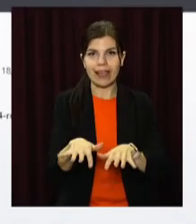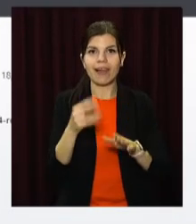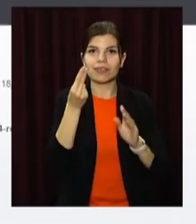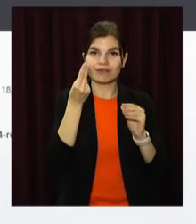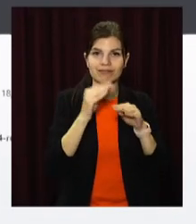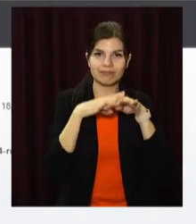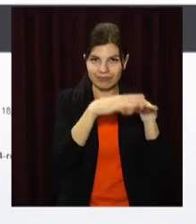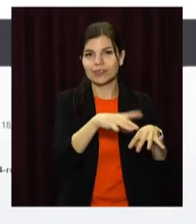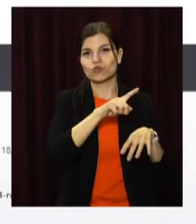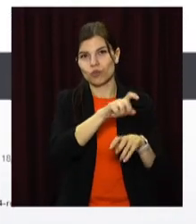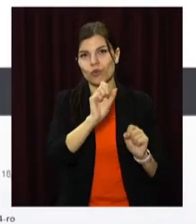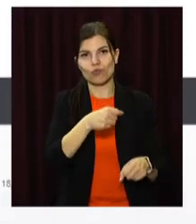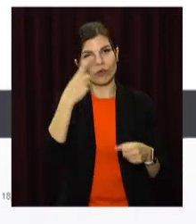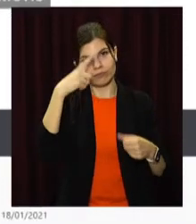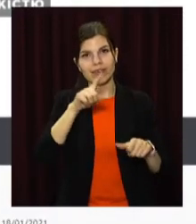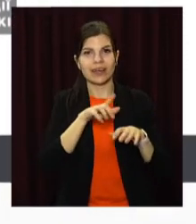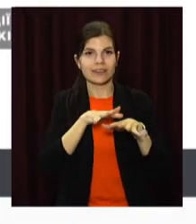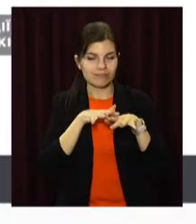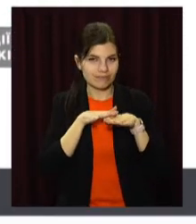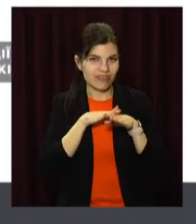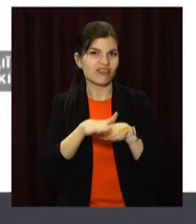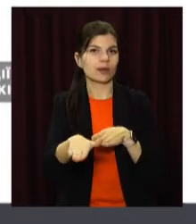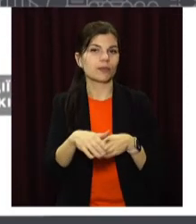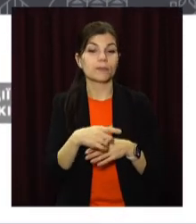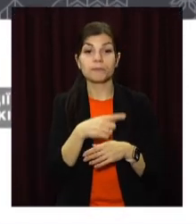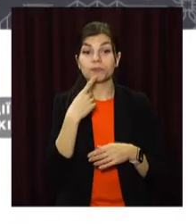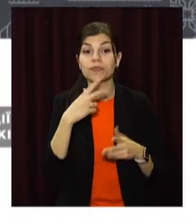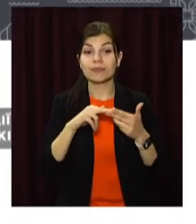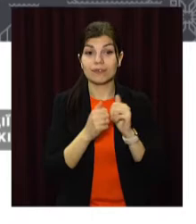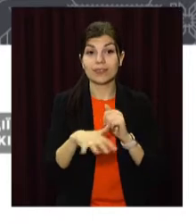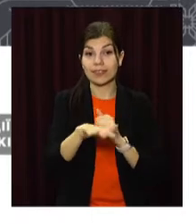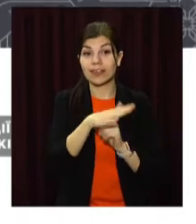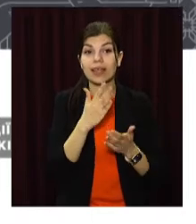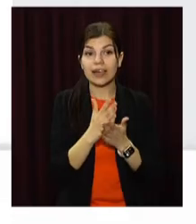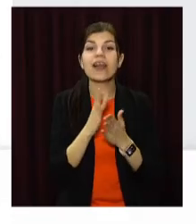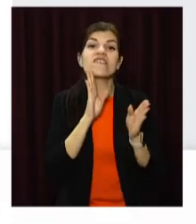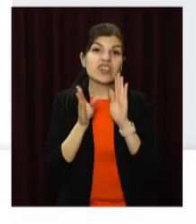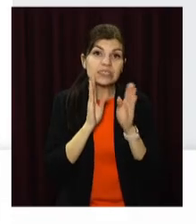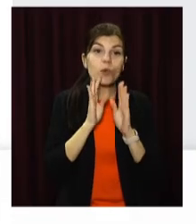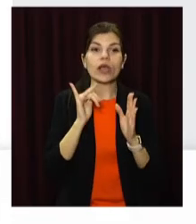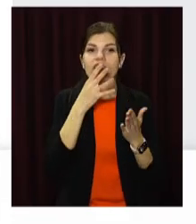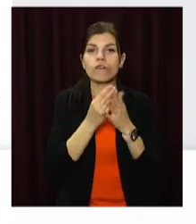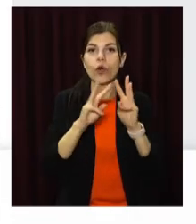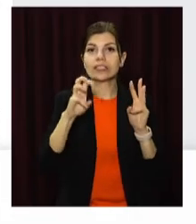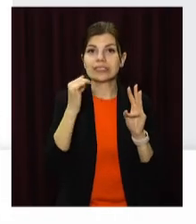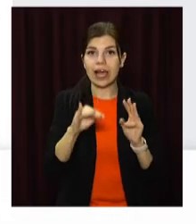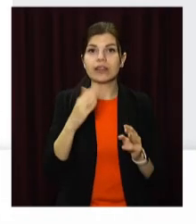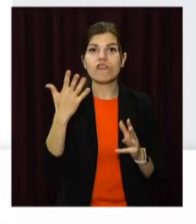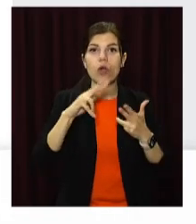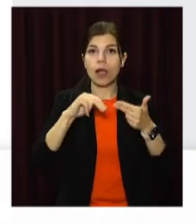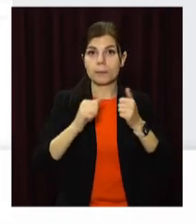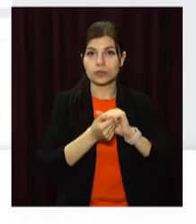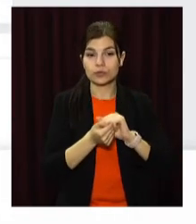За перебігом конкурсу бюджет участі може слідкувати на сайті міської ради Кам'янського та на сторінці у Фейсбук. Анна Шостак, Сергій Сулюма,